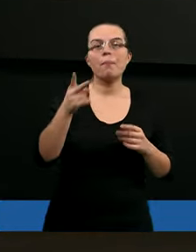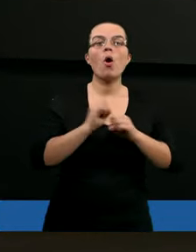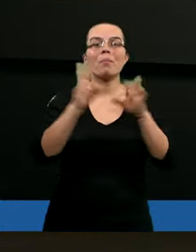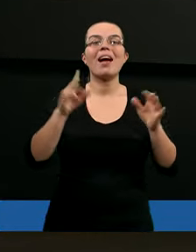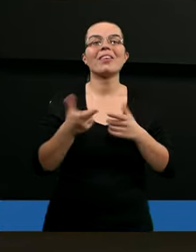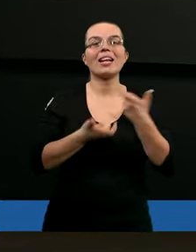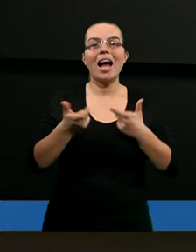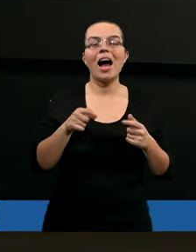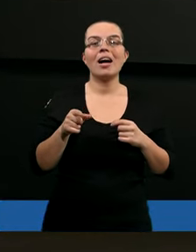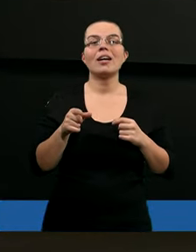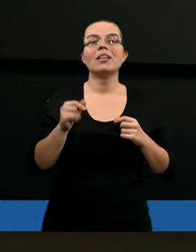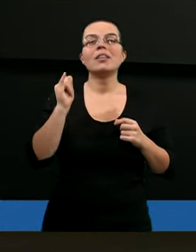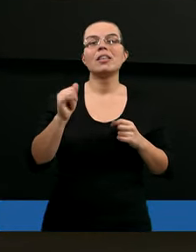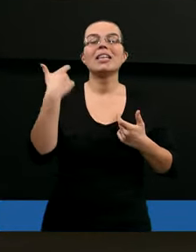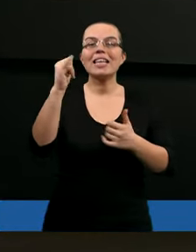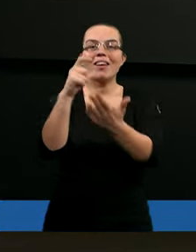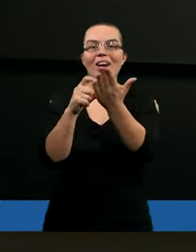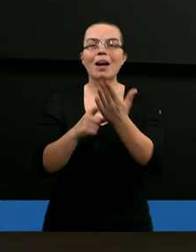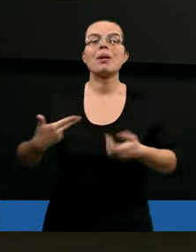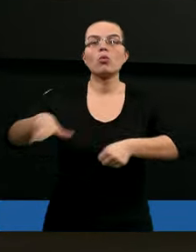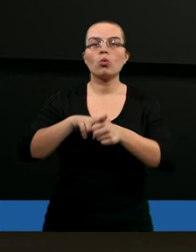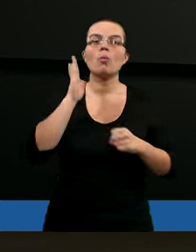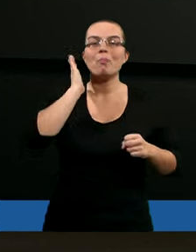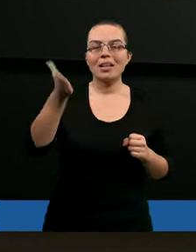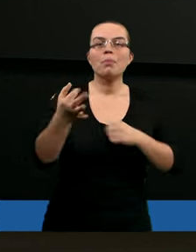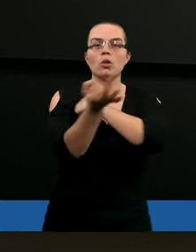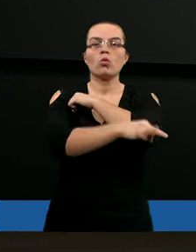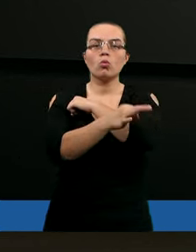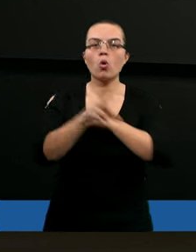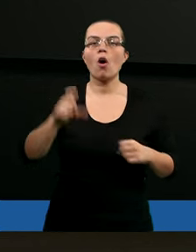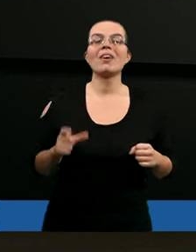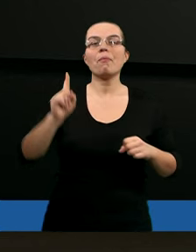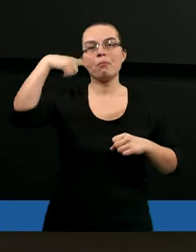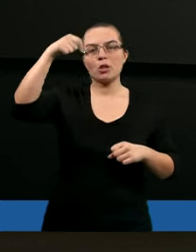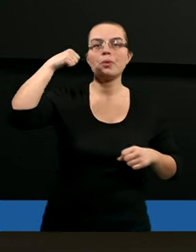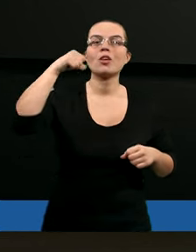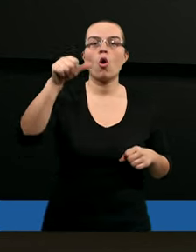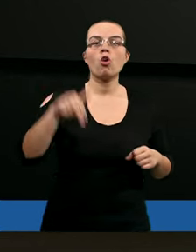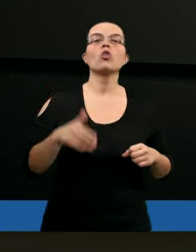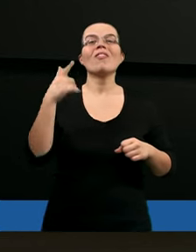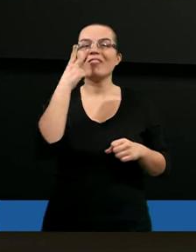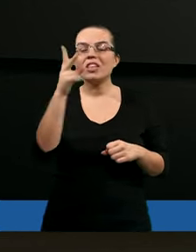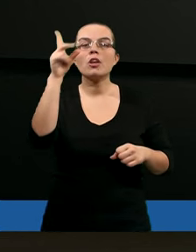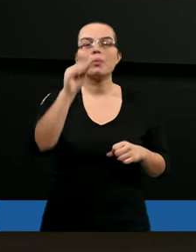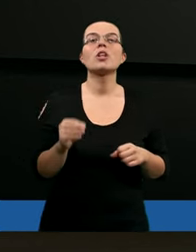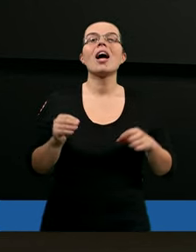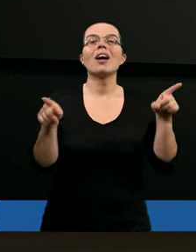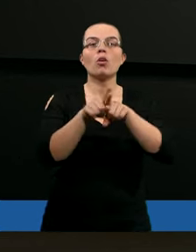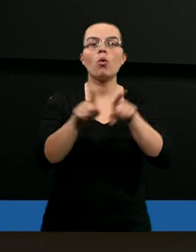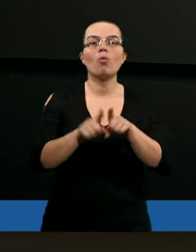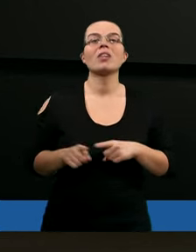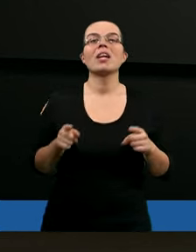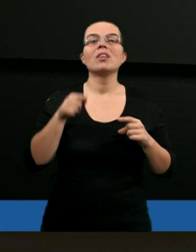objawienia. Natomiast z innych fragmentów, które jeszcze będziemy studiować w przyszłych tygodniach, widzimy, że wierzył również